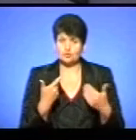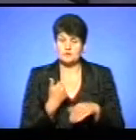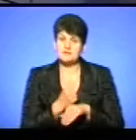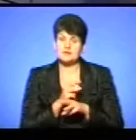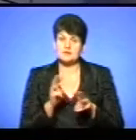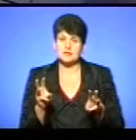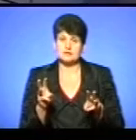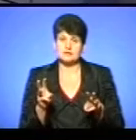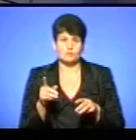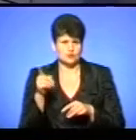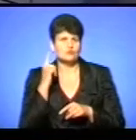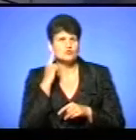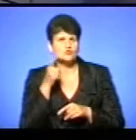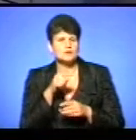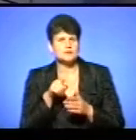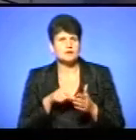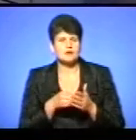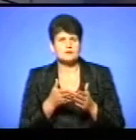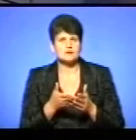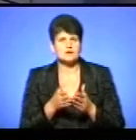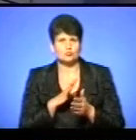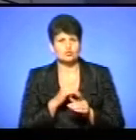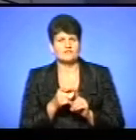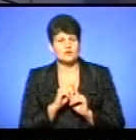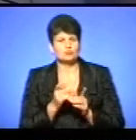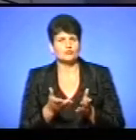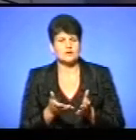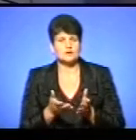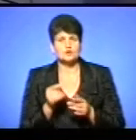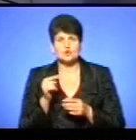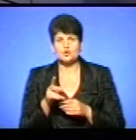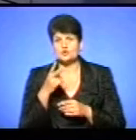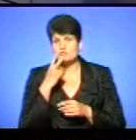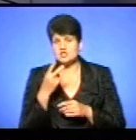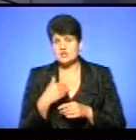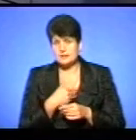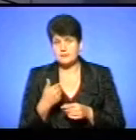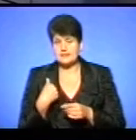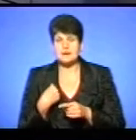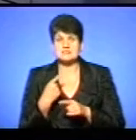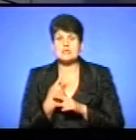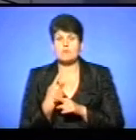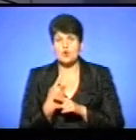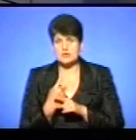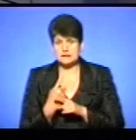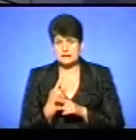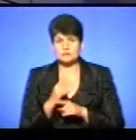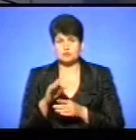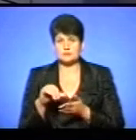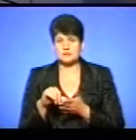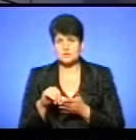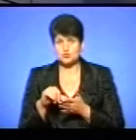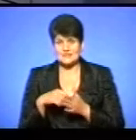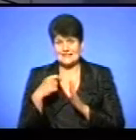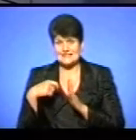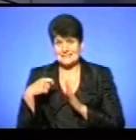'єра. Можливо, ви чули таке запитання, чи була відповідь. Тому що, з того, що бачили ми, тому що нам заборонили бути присутніми